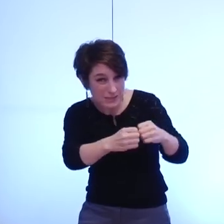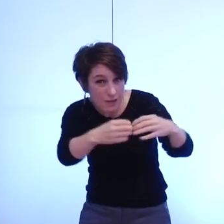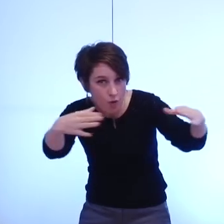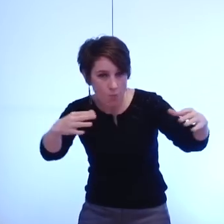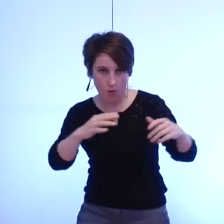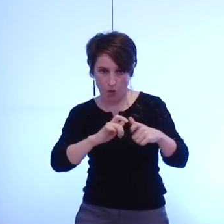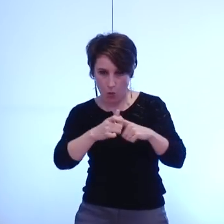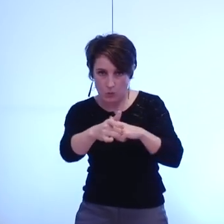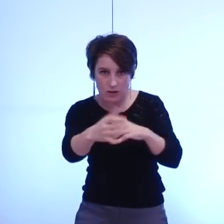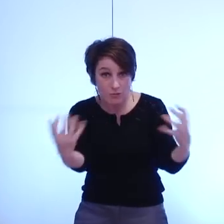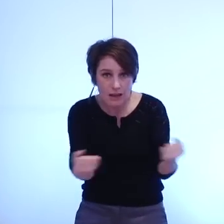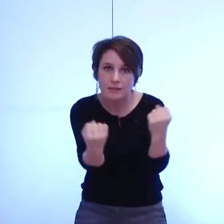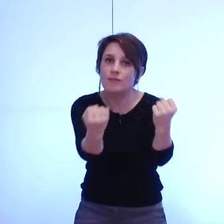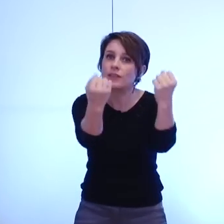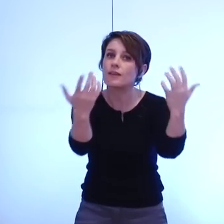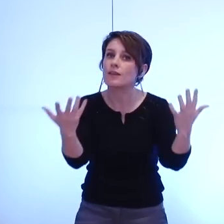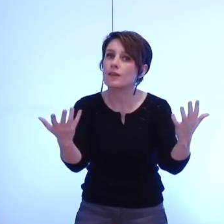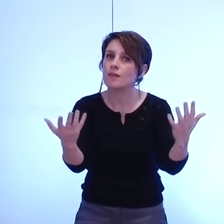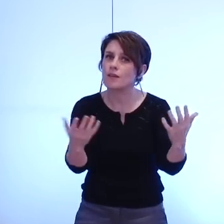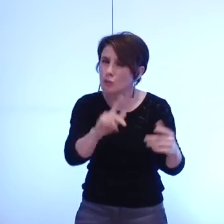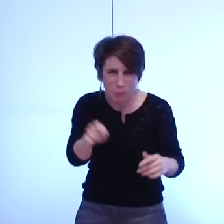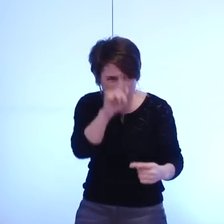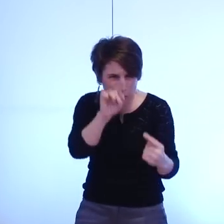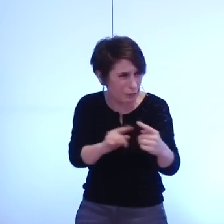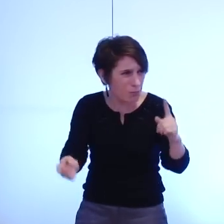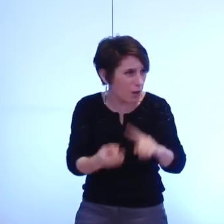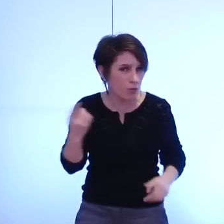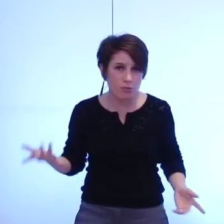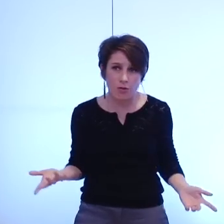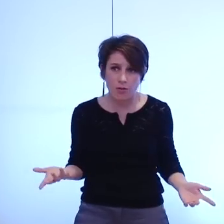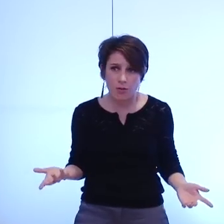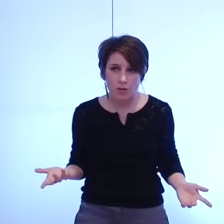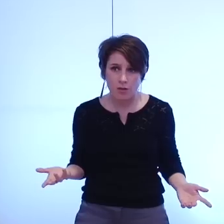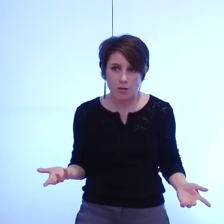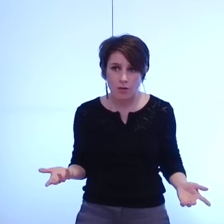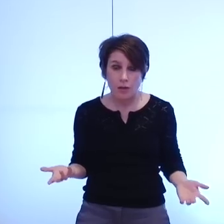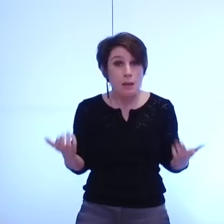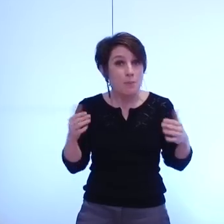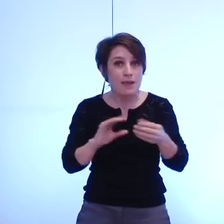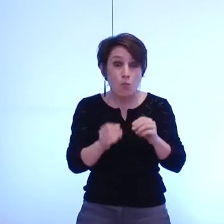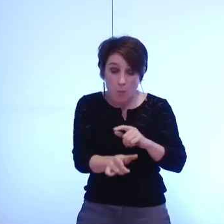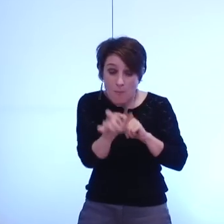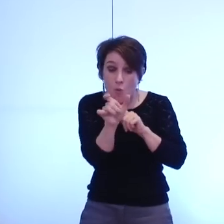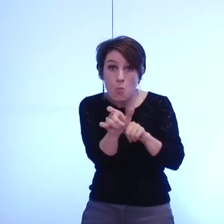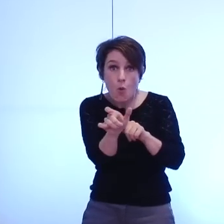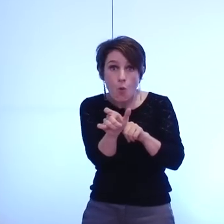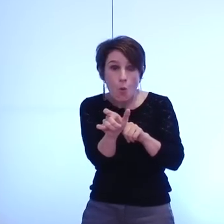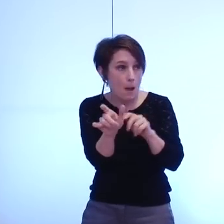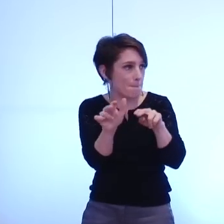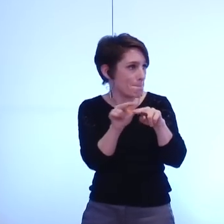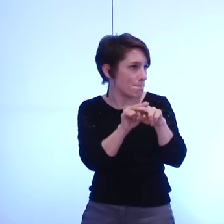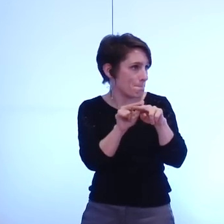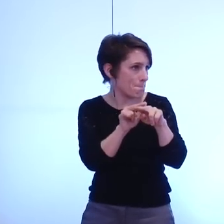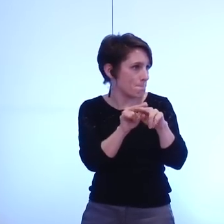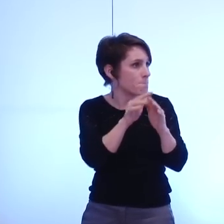'activité donc c'est la question centrale et c'est ce mot qui ne figure nulle part dans ce que